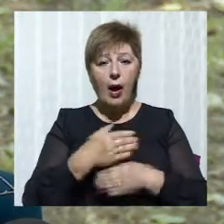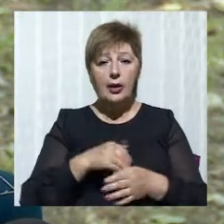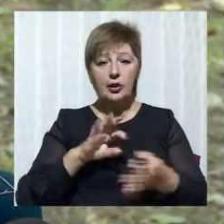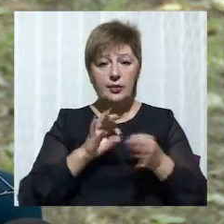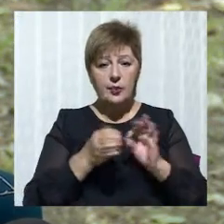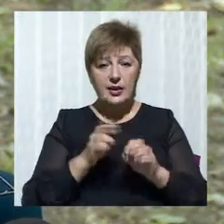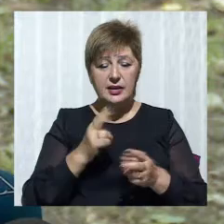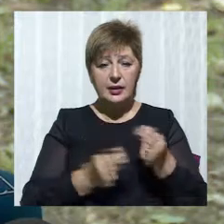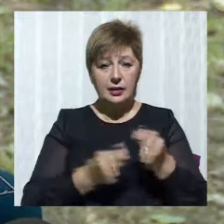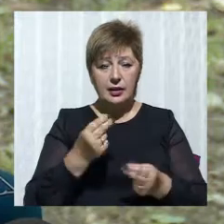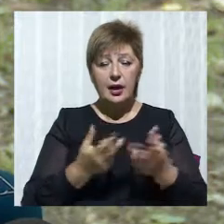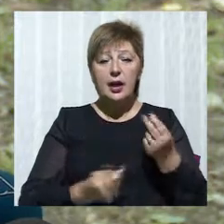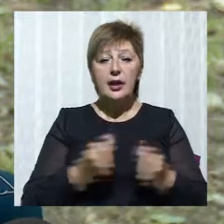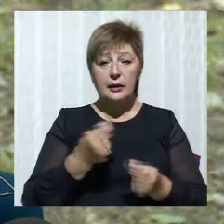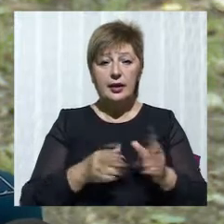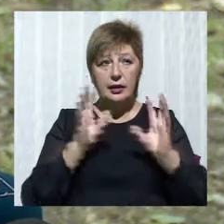Грає у волейбол 5 років.